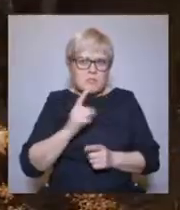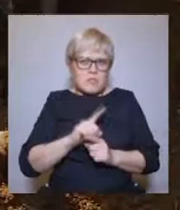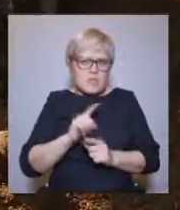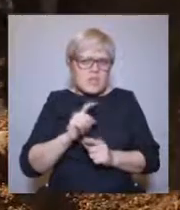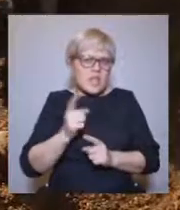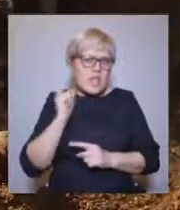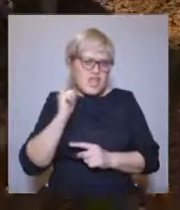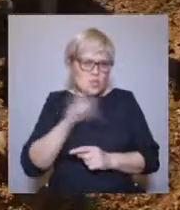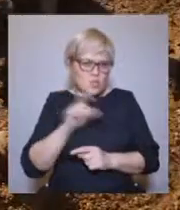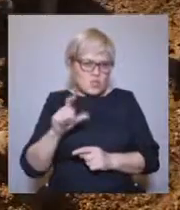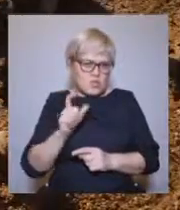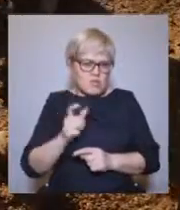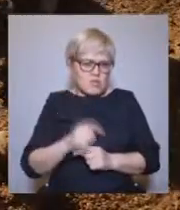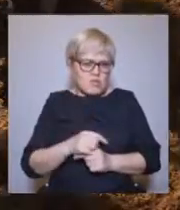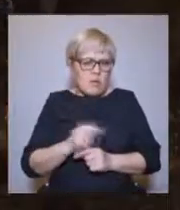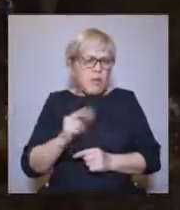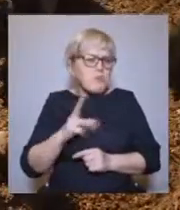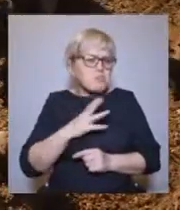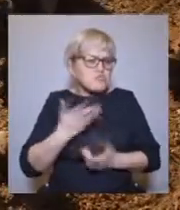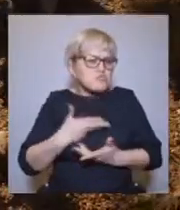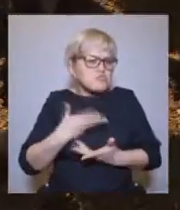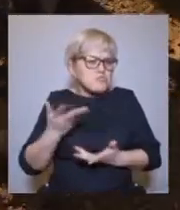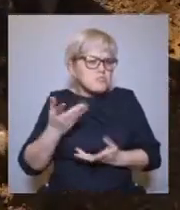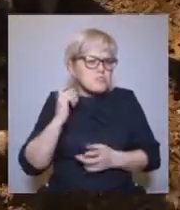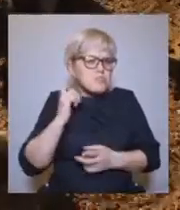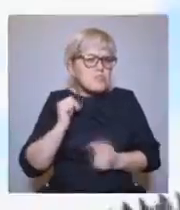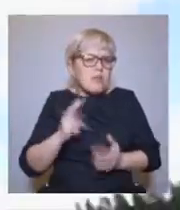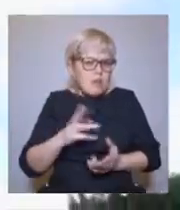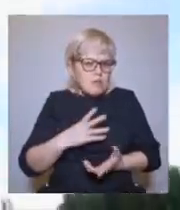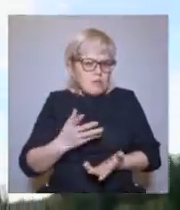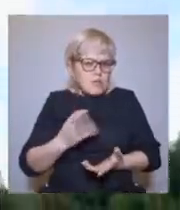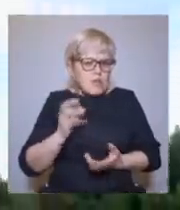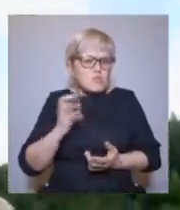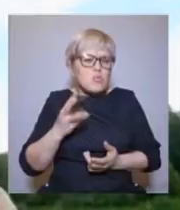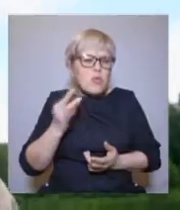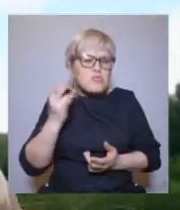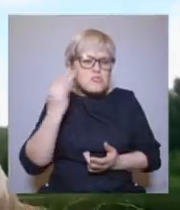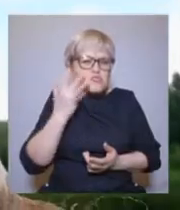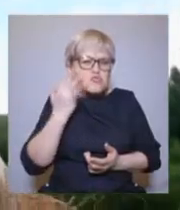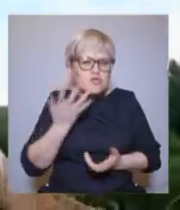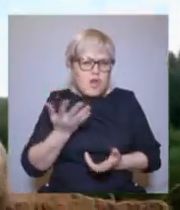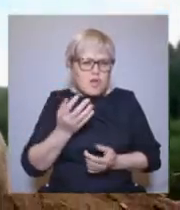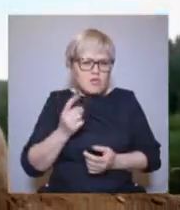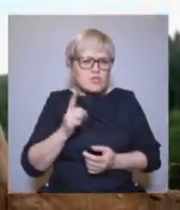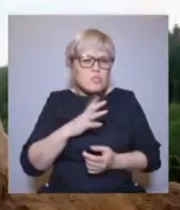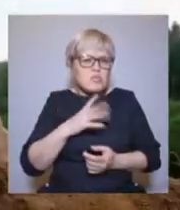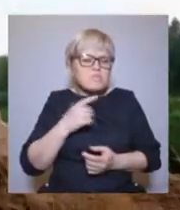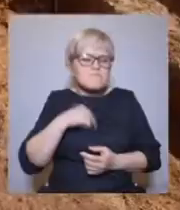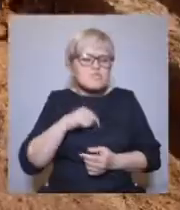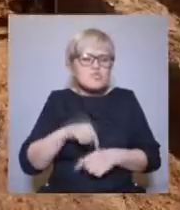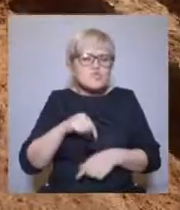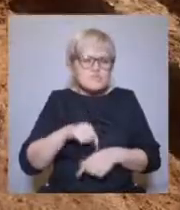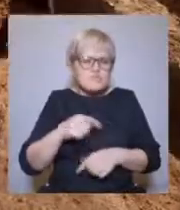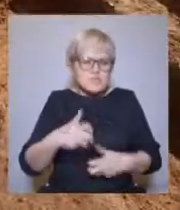Прикосновение к быту людей, что жили задолго до нас. Азарт первооткрывателя заставляет